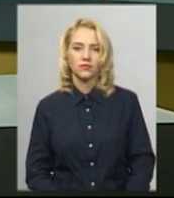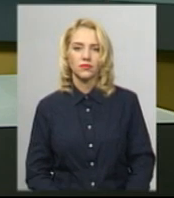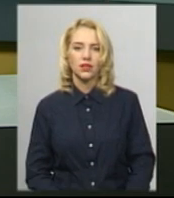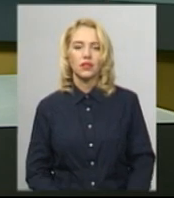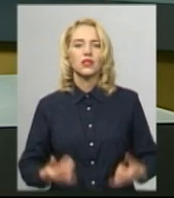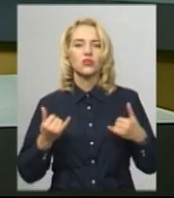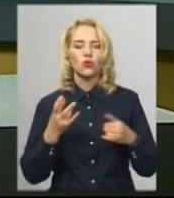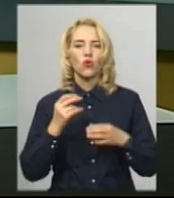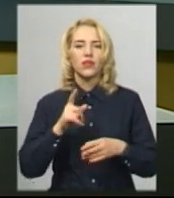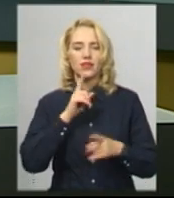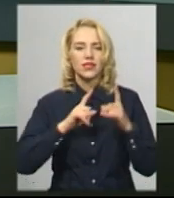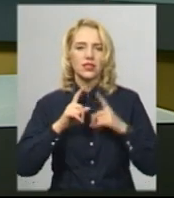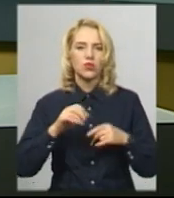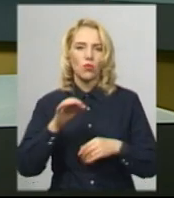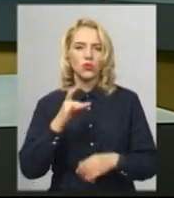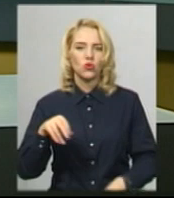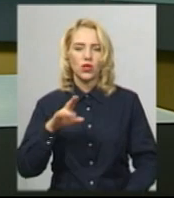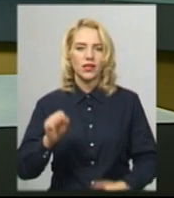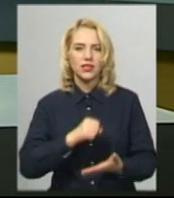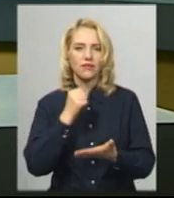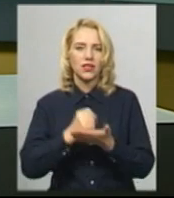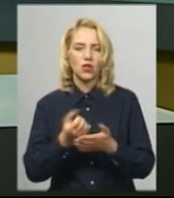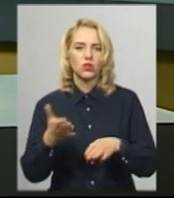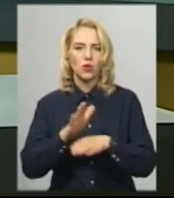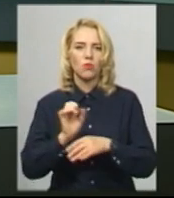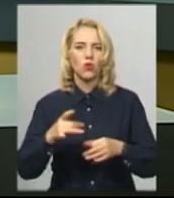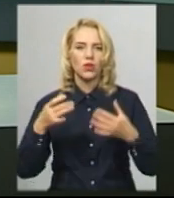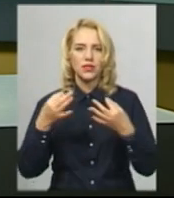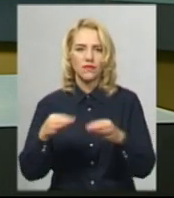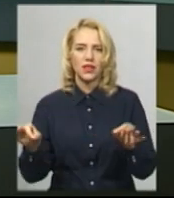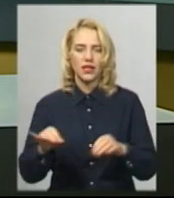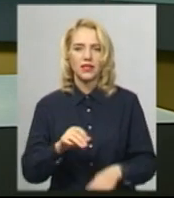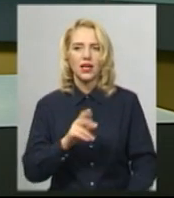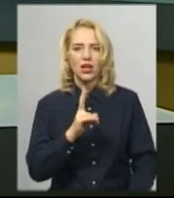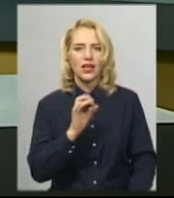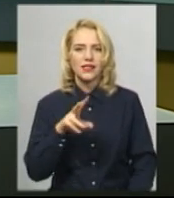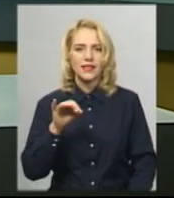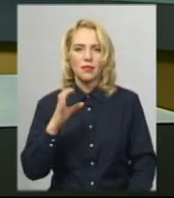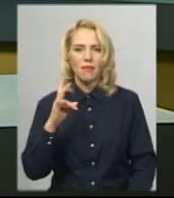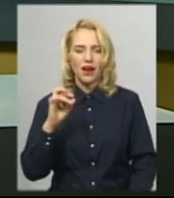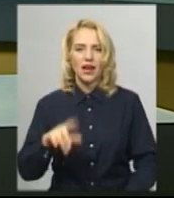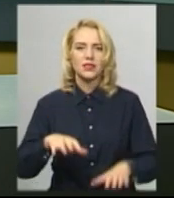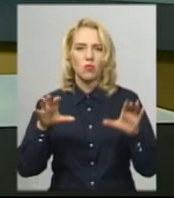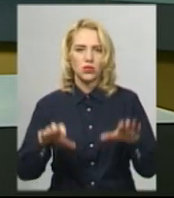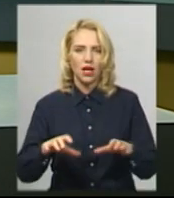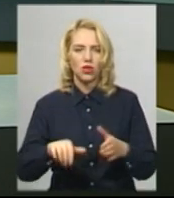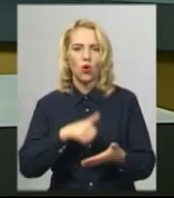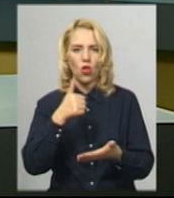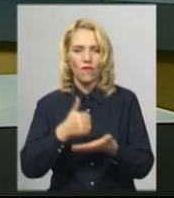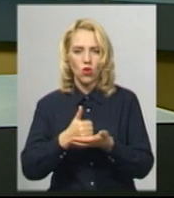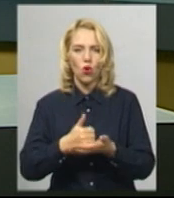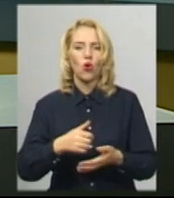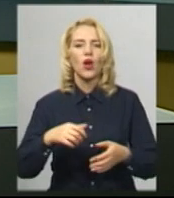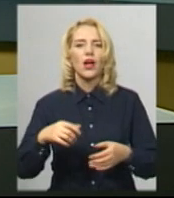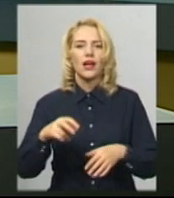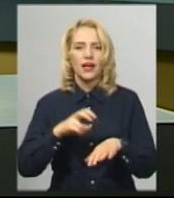Сьогодні на сесії обласної ради затвердили розпорядження про звільнення Аркадія Флаксемберга з посади головного лікаря обласної лікарні, яке